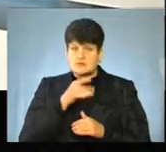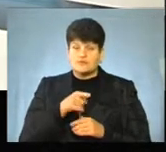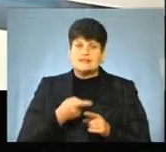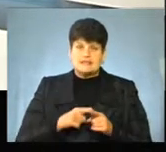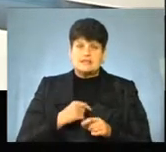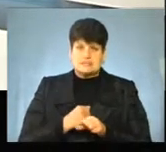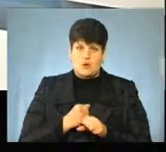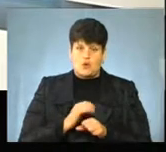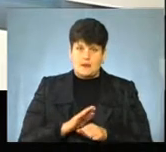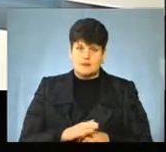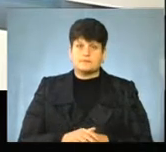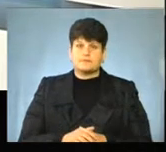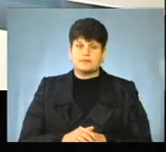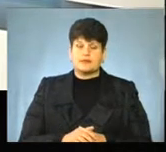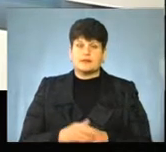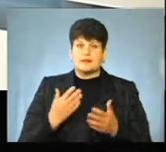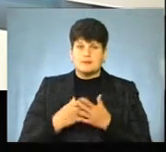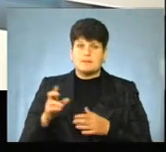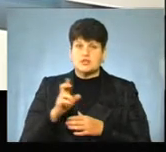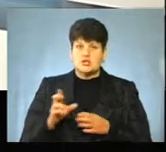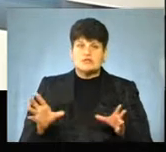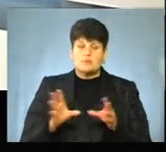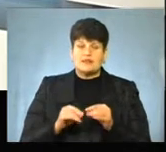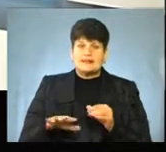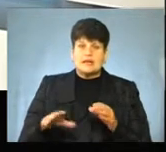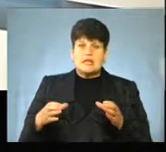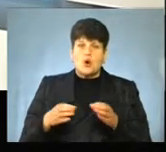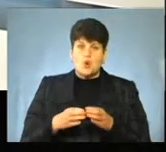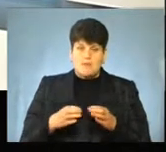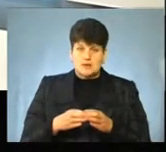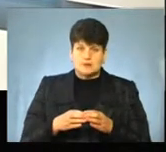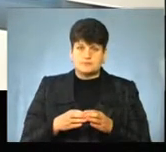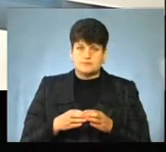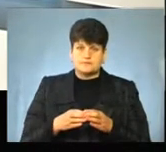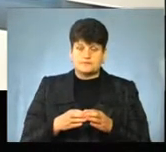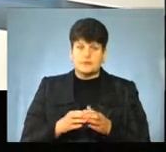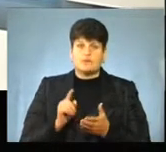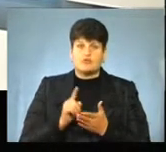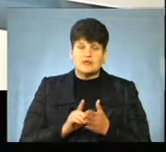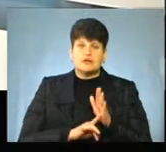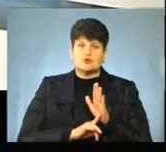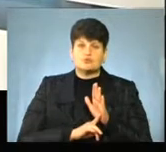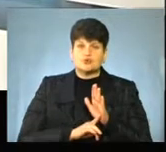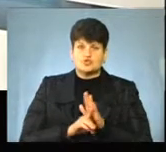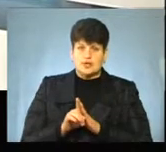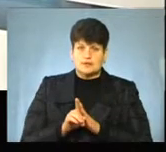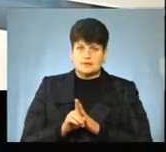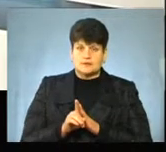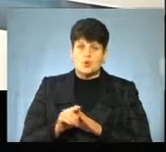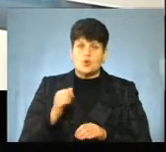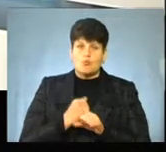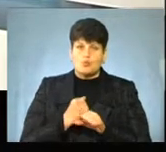вони це зроблять. Так, зокрема, Бережанська об'єднана територіальна громада повинна розпочати